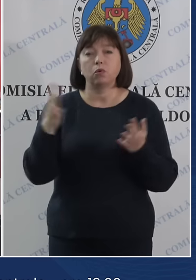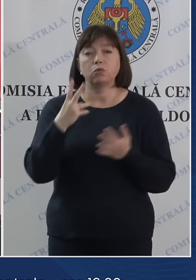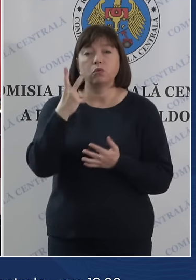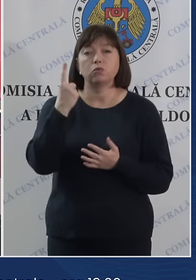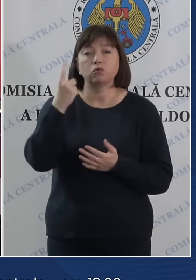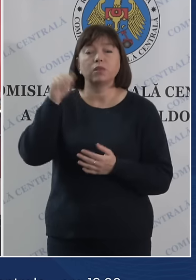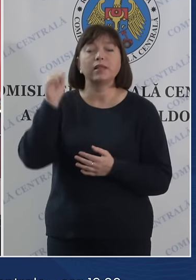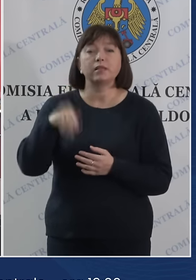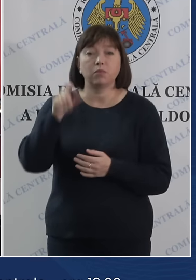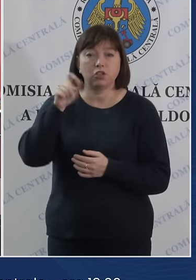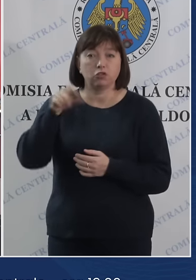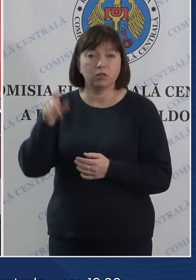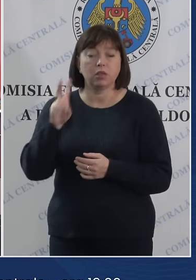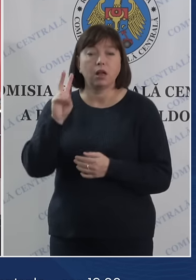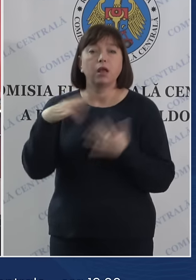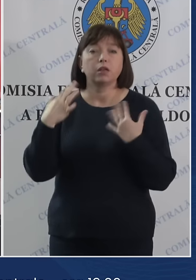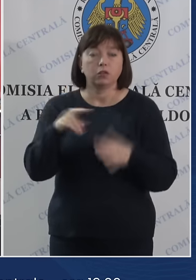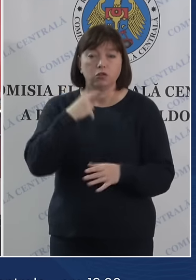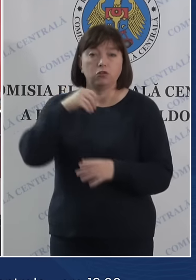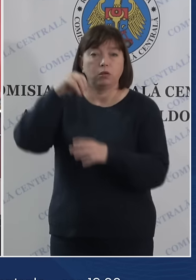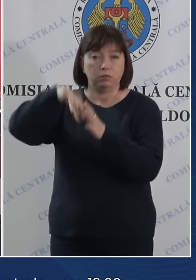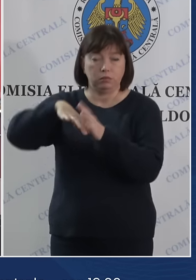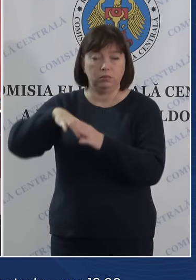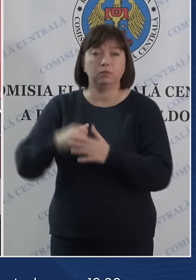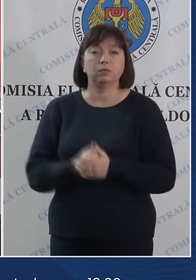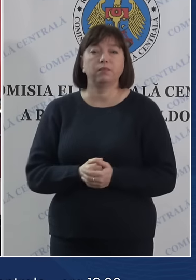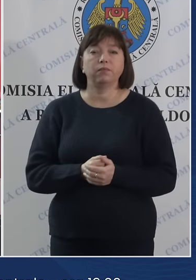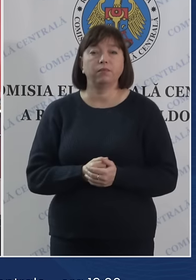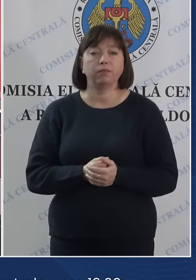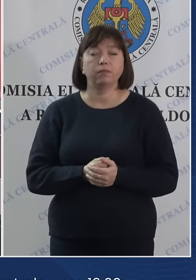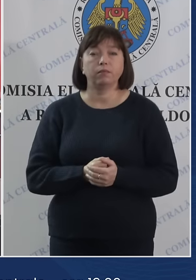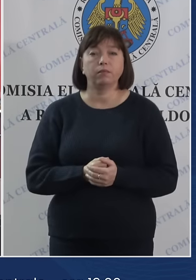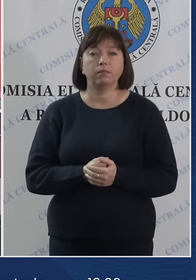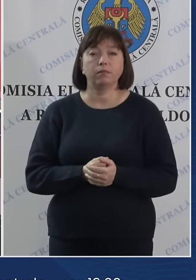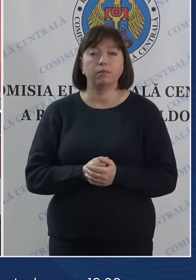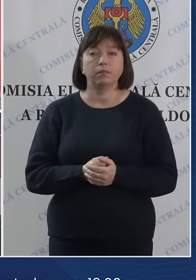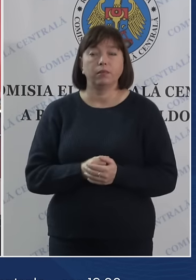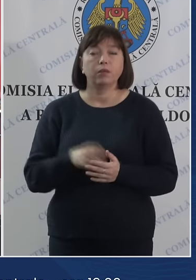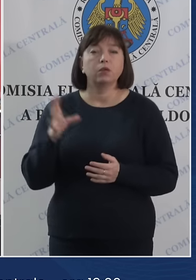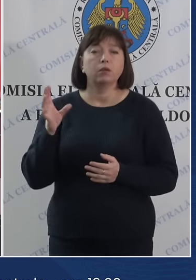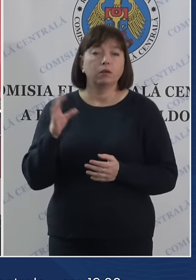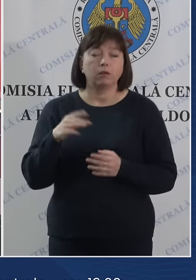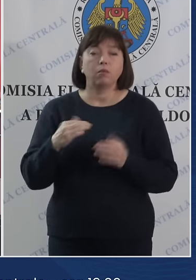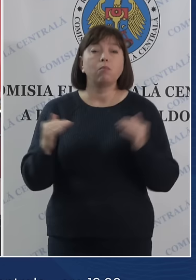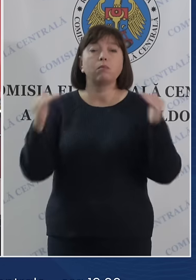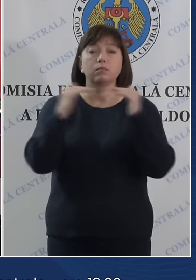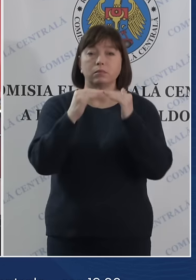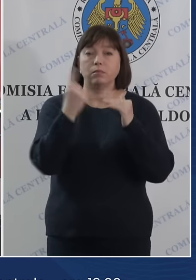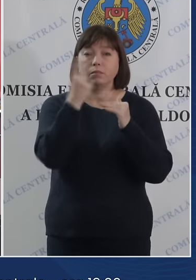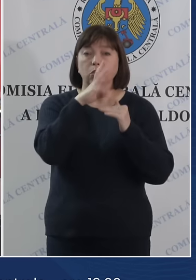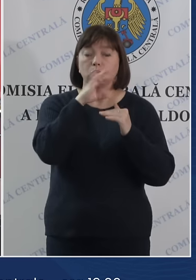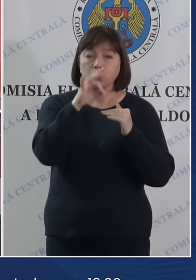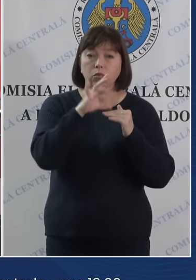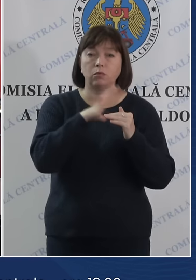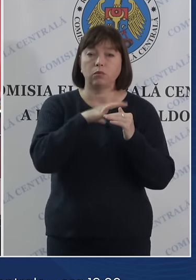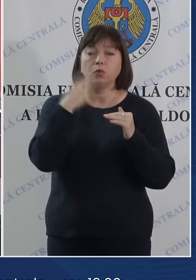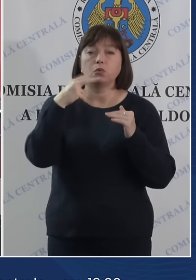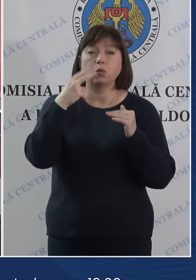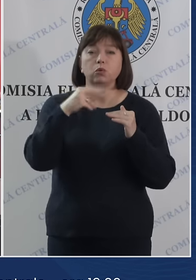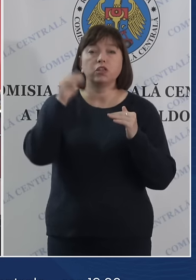.000 de cetățeni care s-au deschisat dreptul la vot. Față de primătură au fost 20.000.